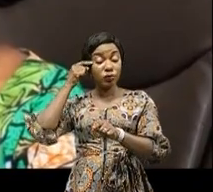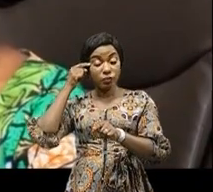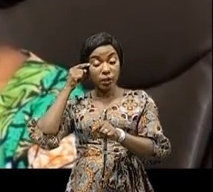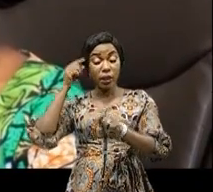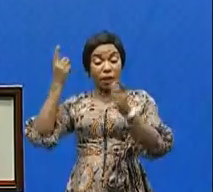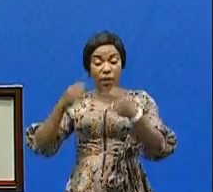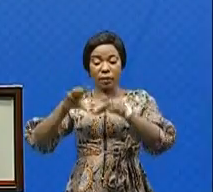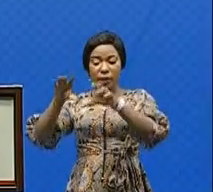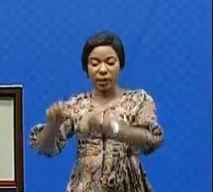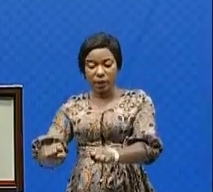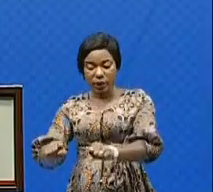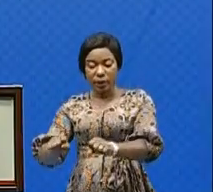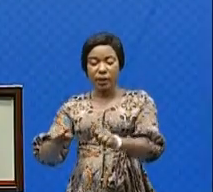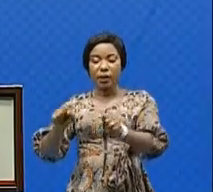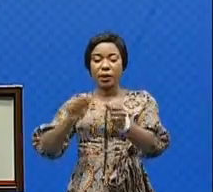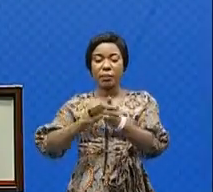amérés.